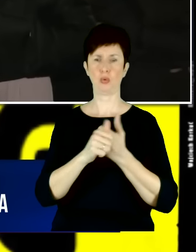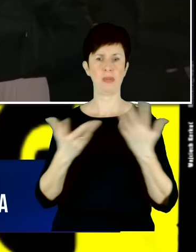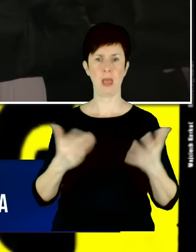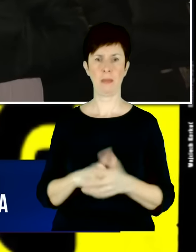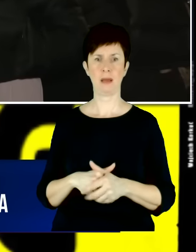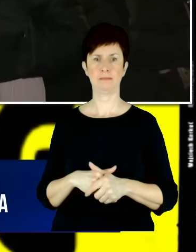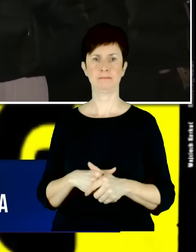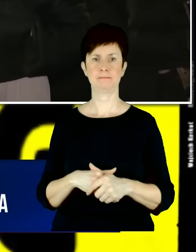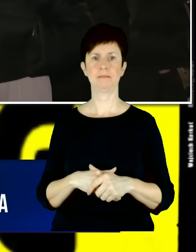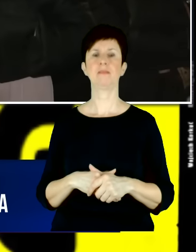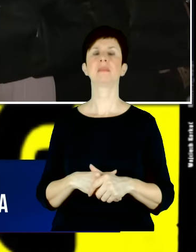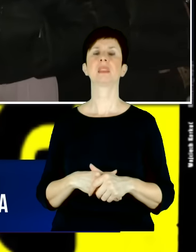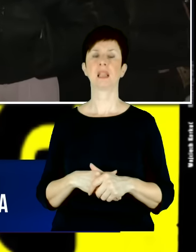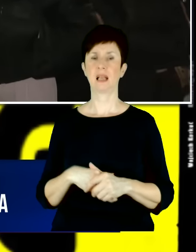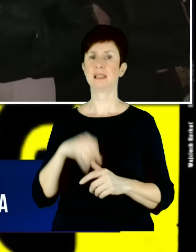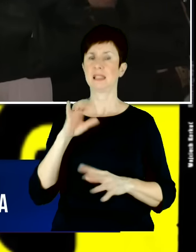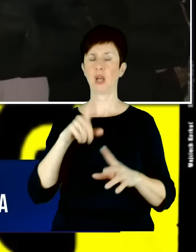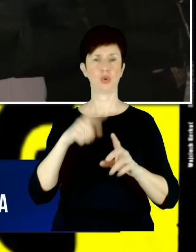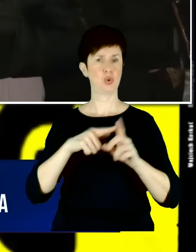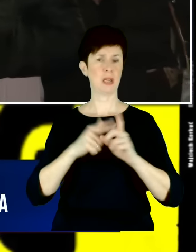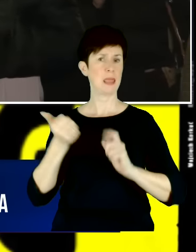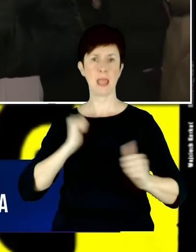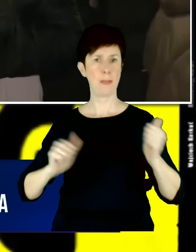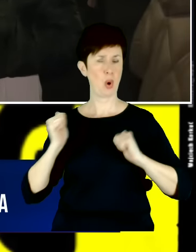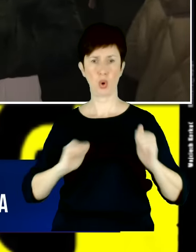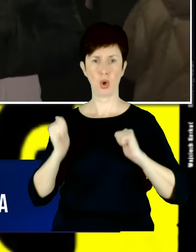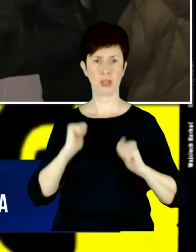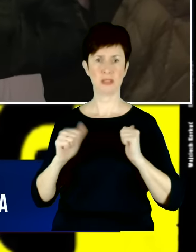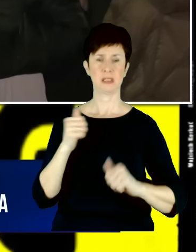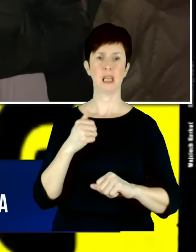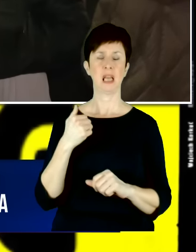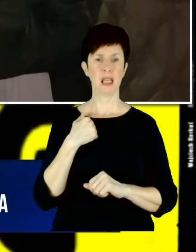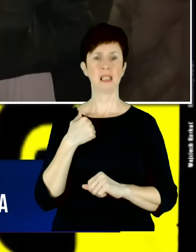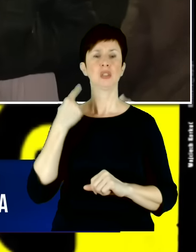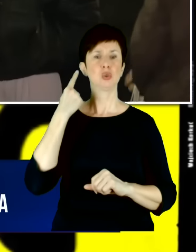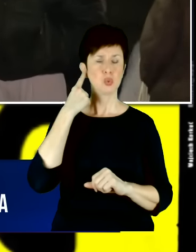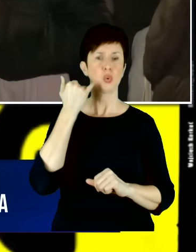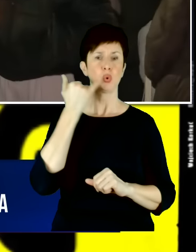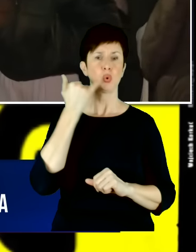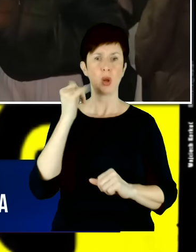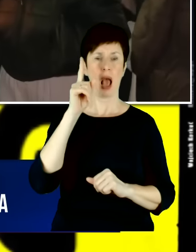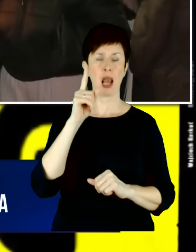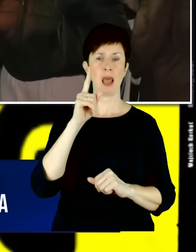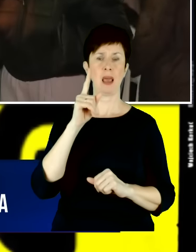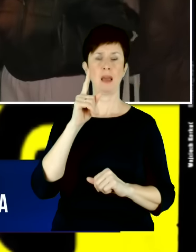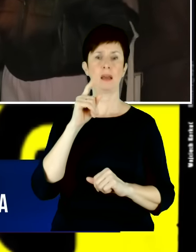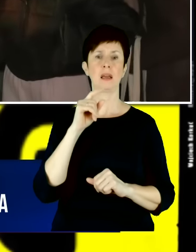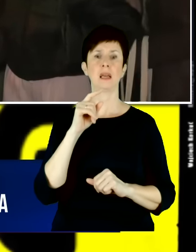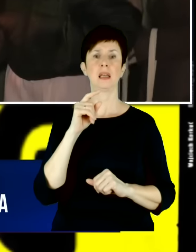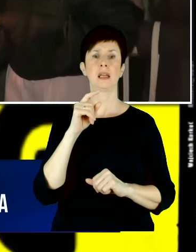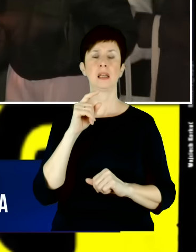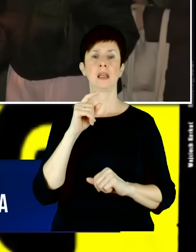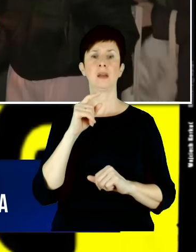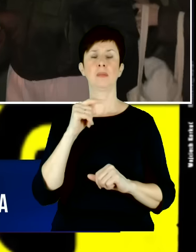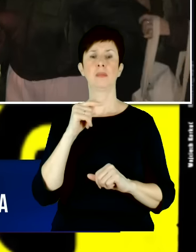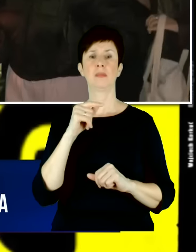rzeczywiście słowa słyszymy, zapewnienia słyszymy, ale gdy spojrzy się na koncepcję, która została przyjęta na razie przez